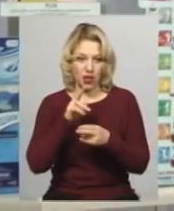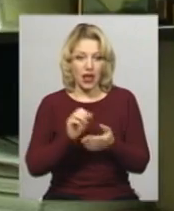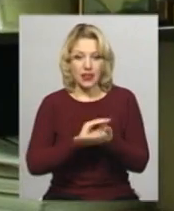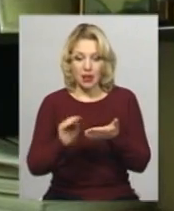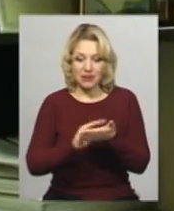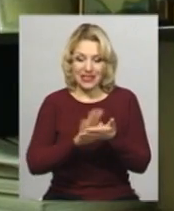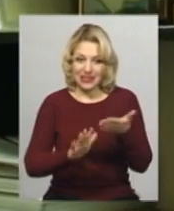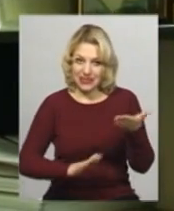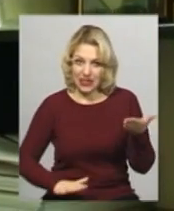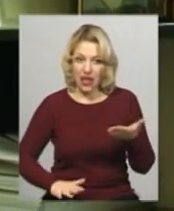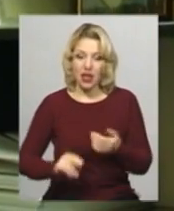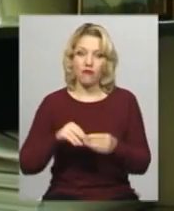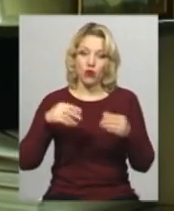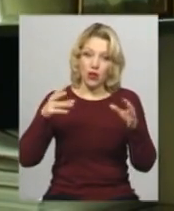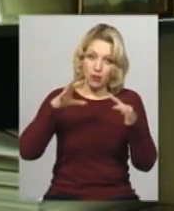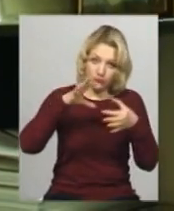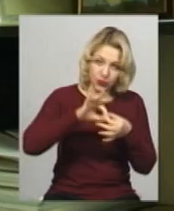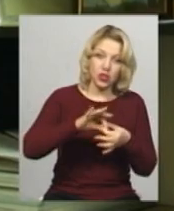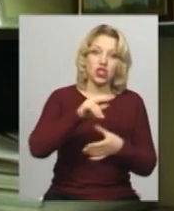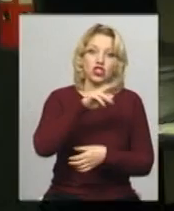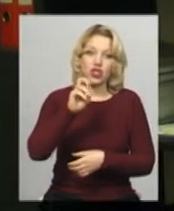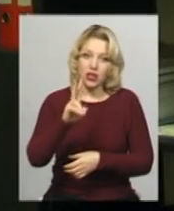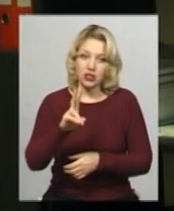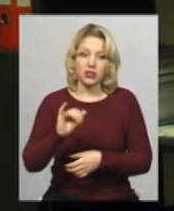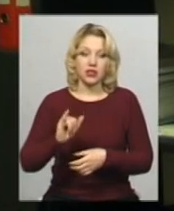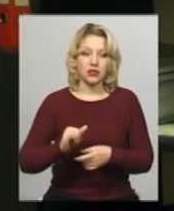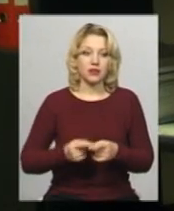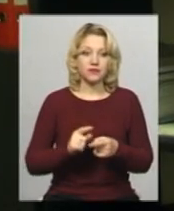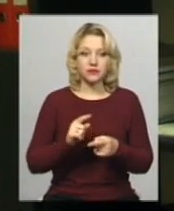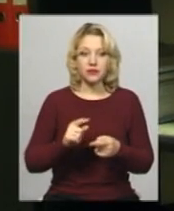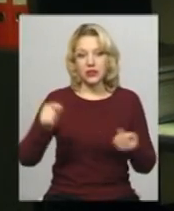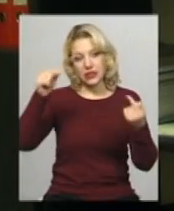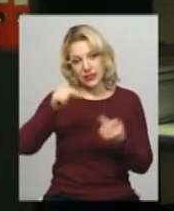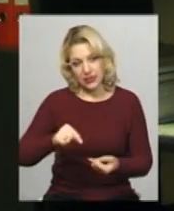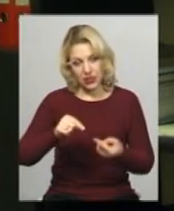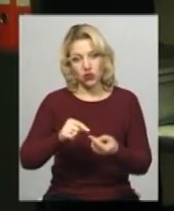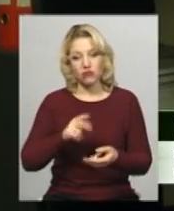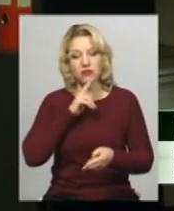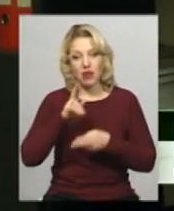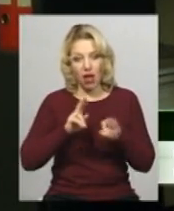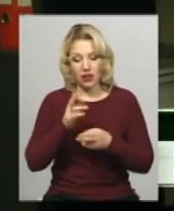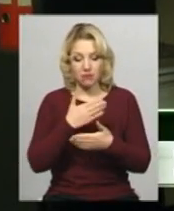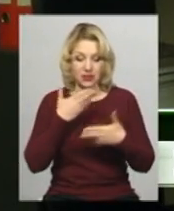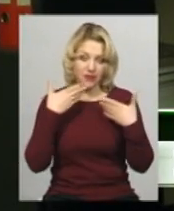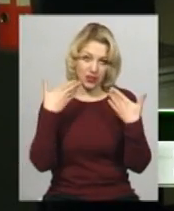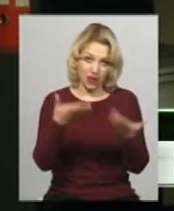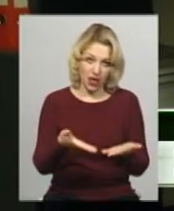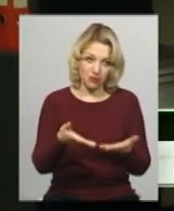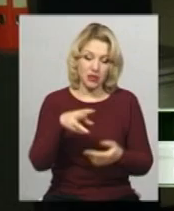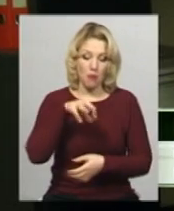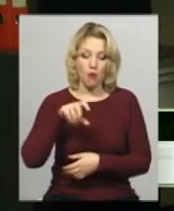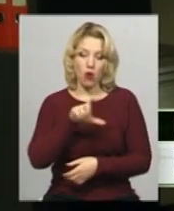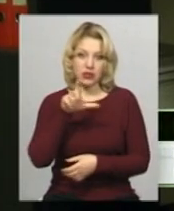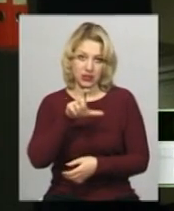додавши чек та препарат, каже начальник служби Ігор Мілінчук. Згідно її скарги ми звертаємося до МОЗ,